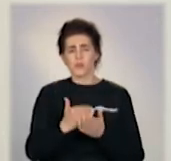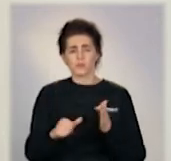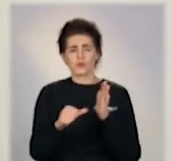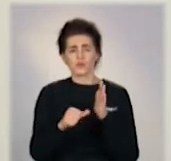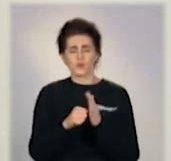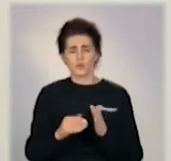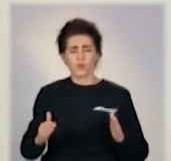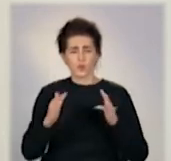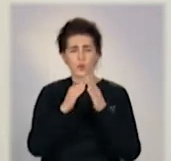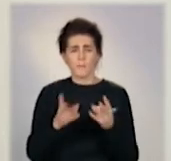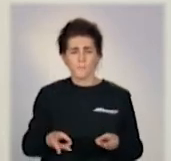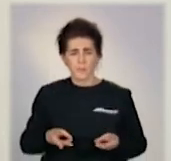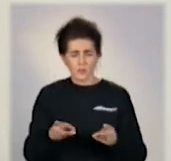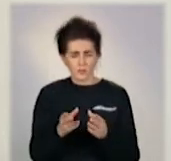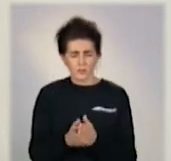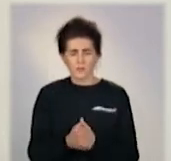доміна піч.